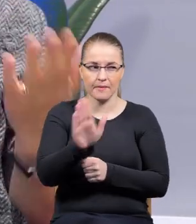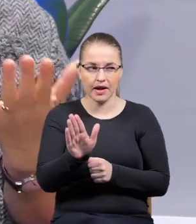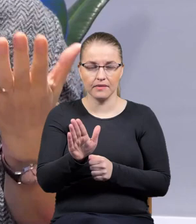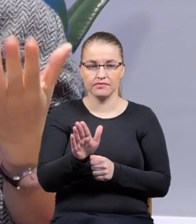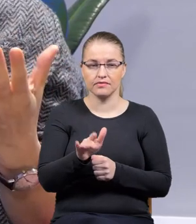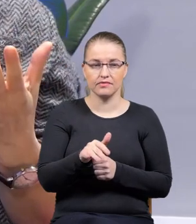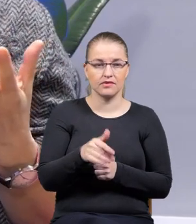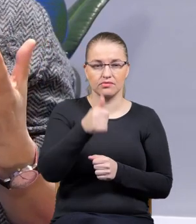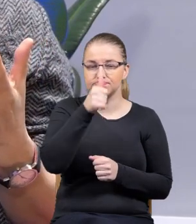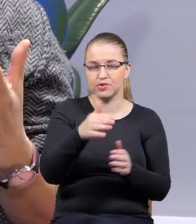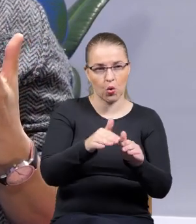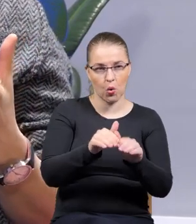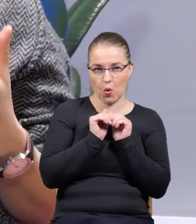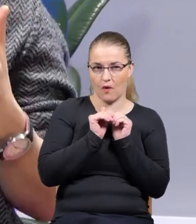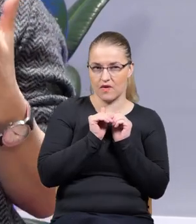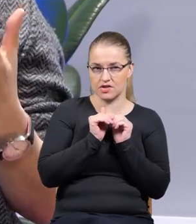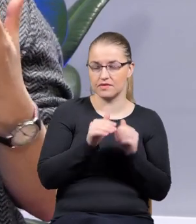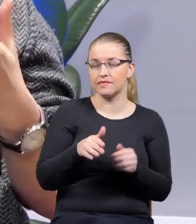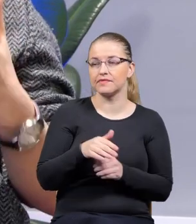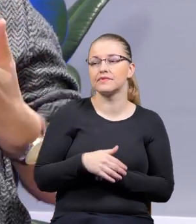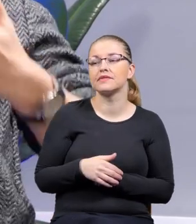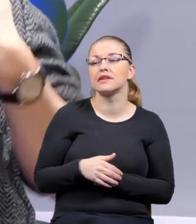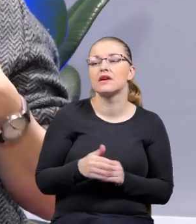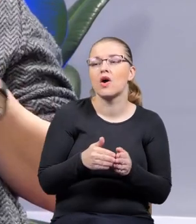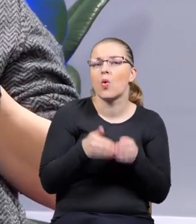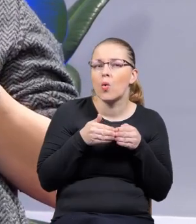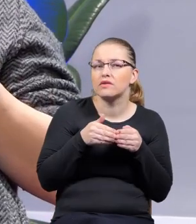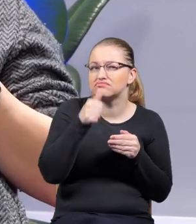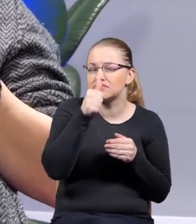no po prostu nie da się tego ukryć, bo jedyne, co może ukryć